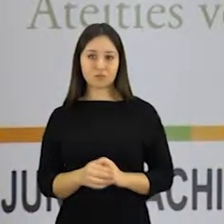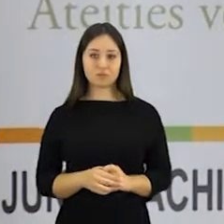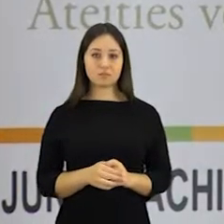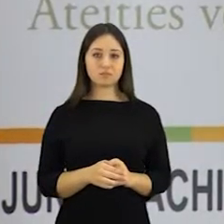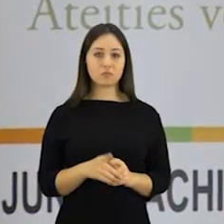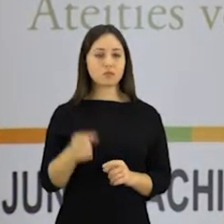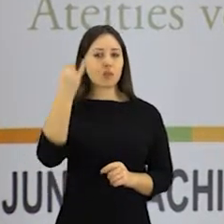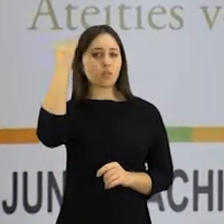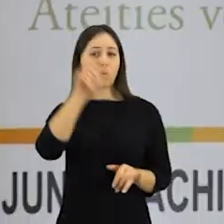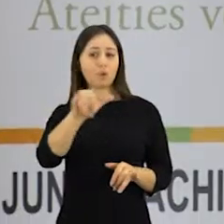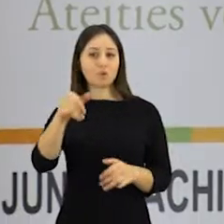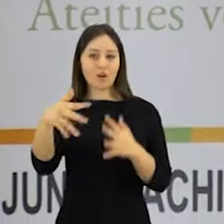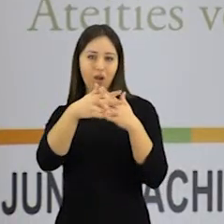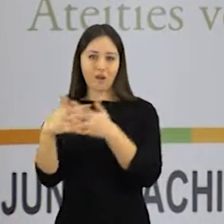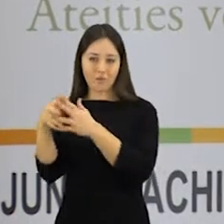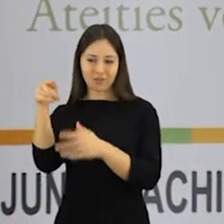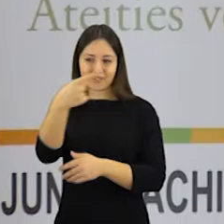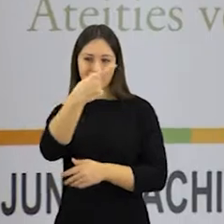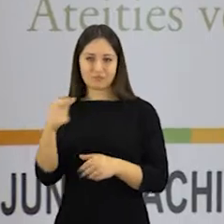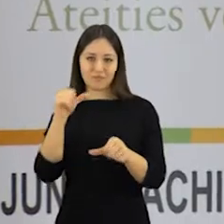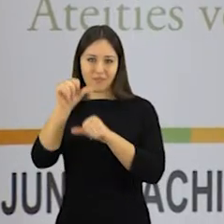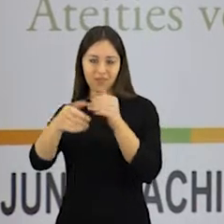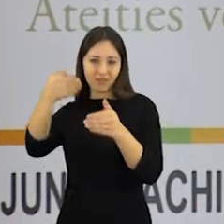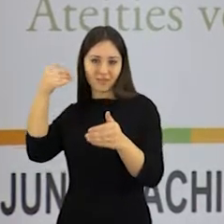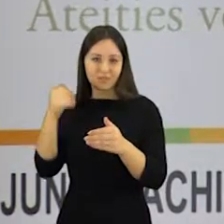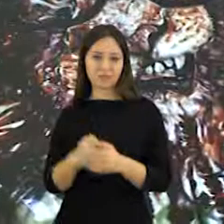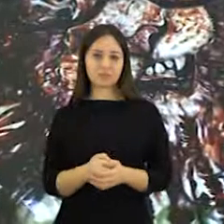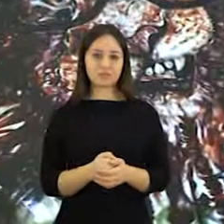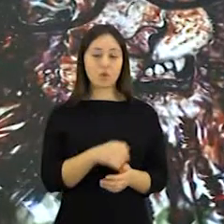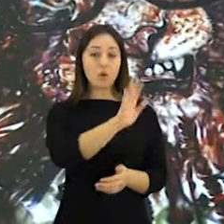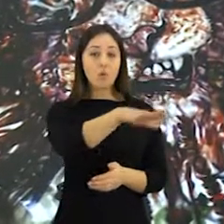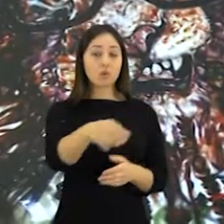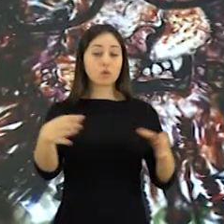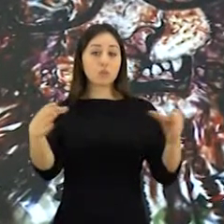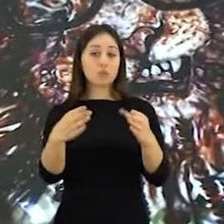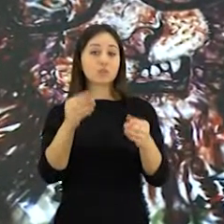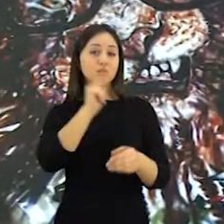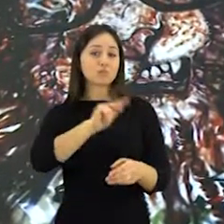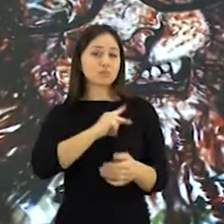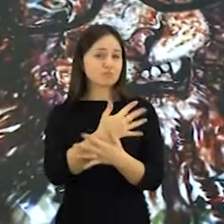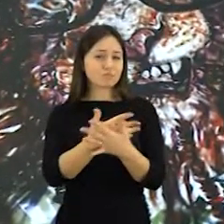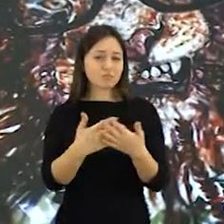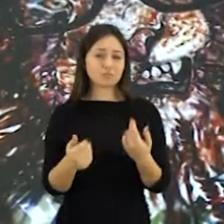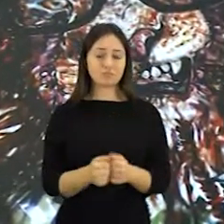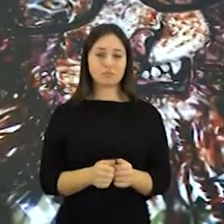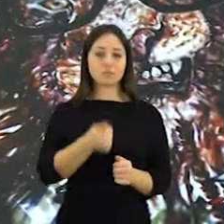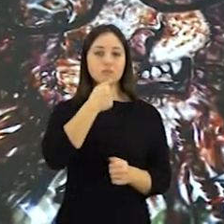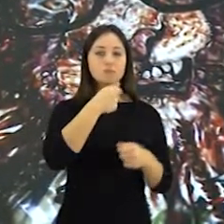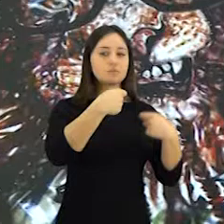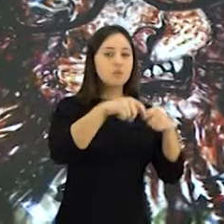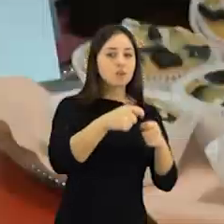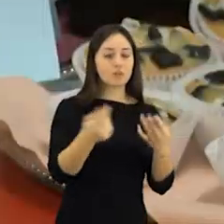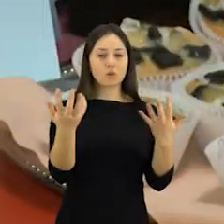Mokinių verslumo idėja gimė Amerikoje kone prieš šimtmetį. Pelninga ar ne mokinių bendrovė jos valdytojai atlieka būtinus veiksmus.